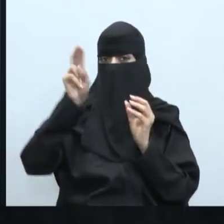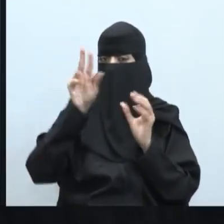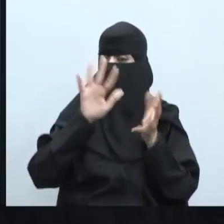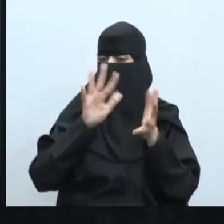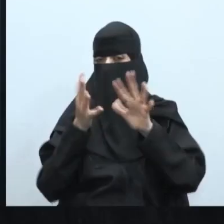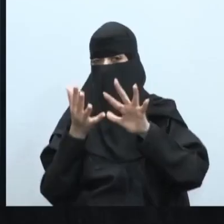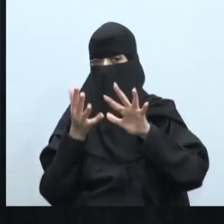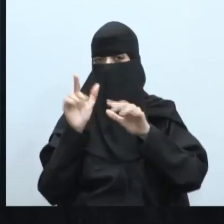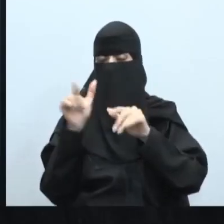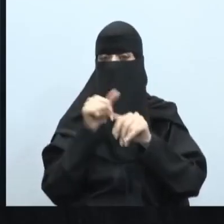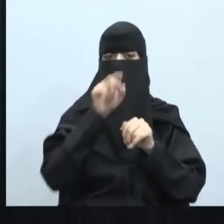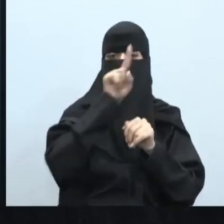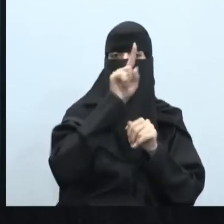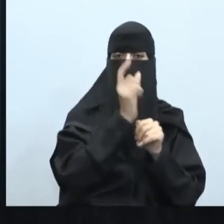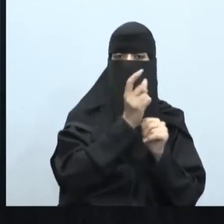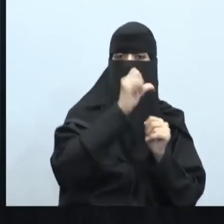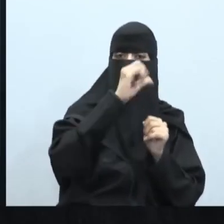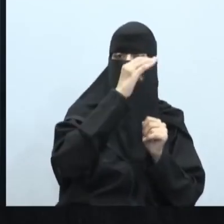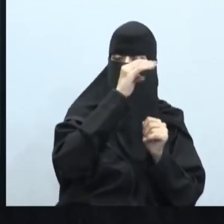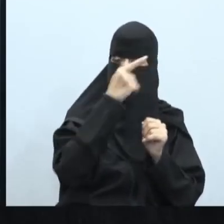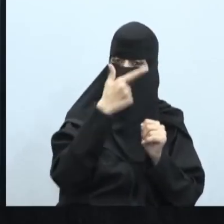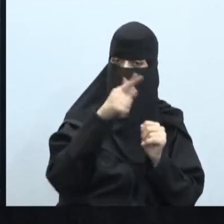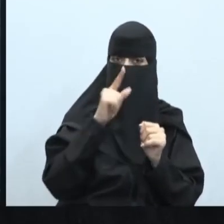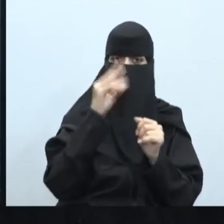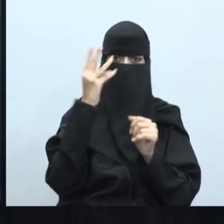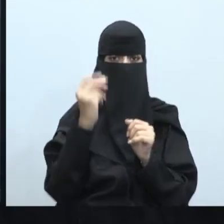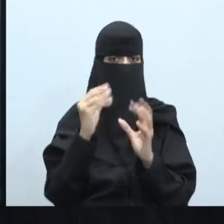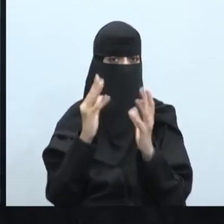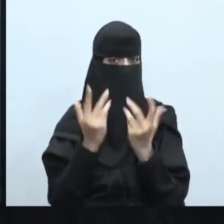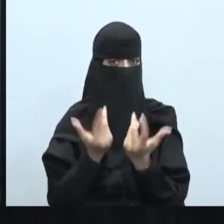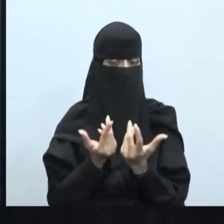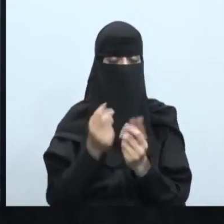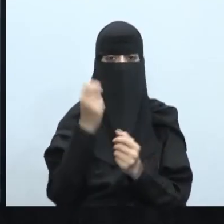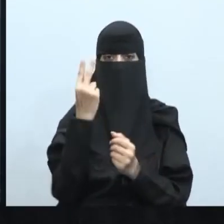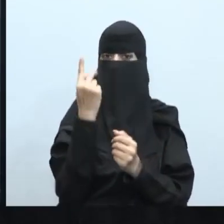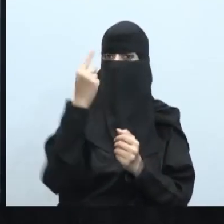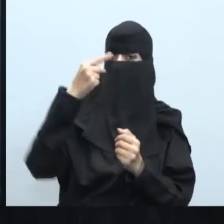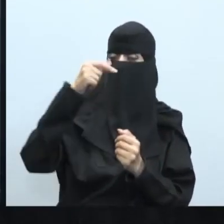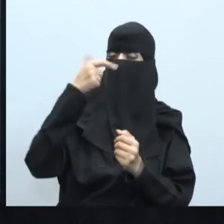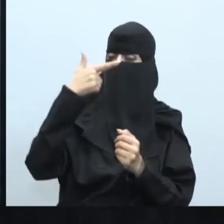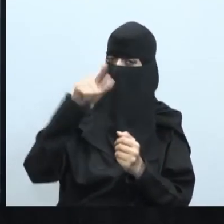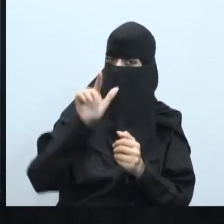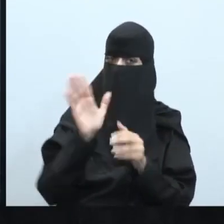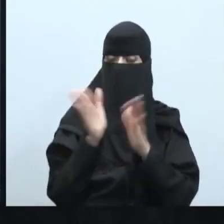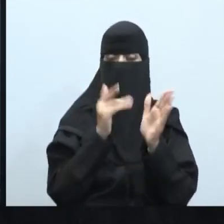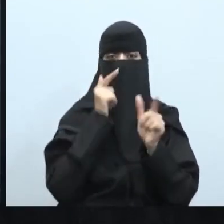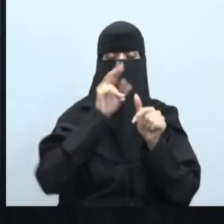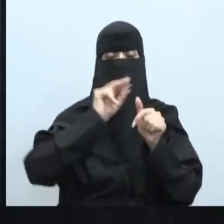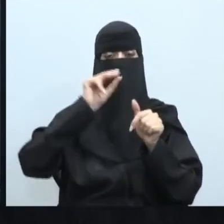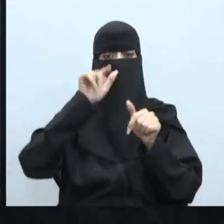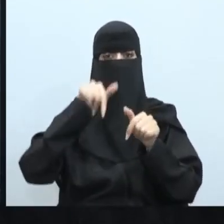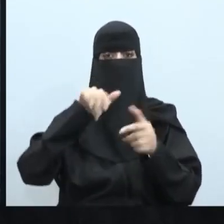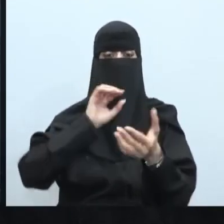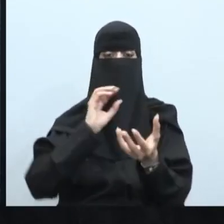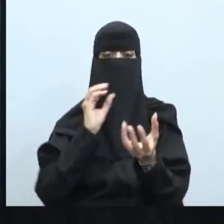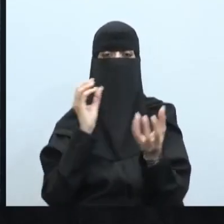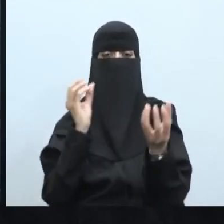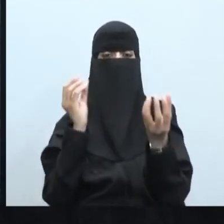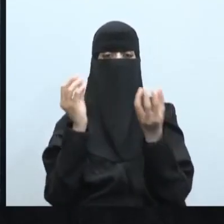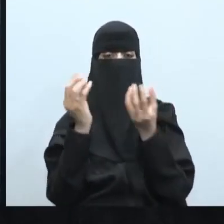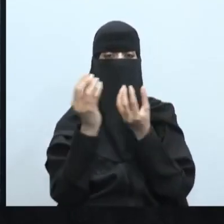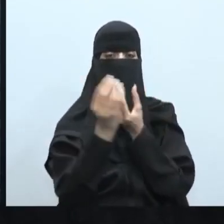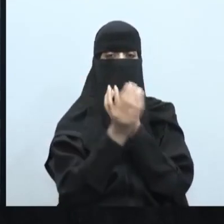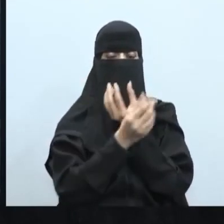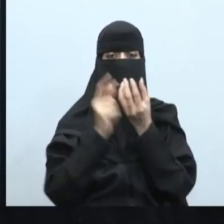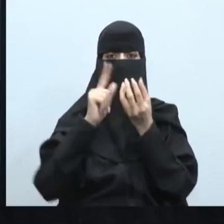ممتازين بالبروج عدد البروج في السماء كام؟ 12 برجاً أحسنتم وهي تدور حول